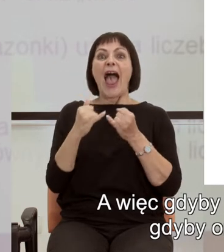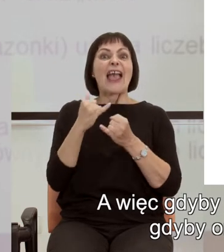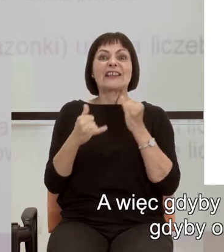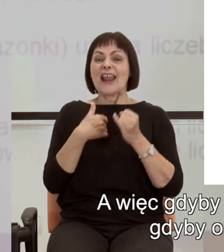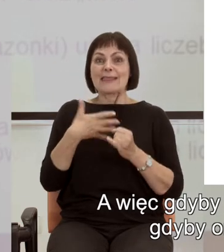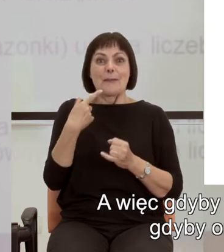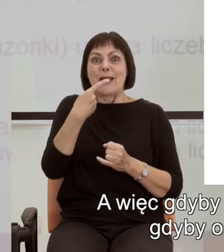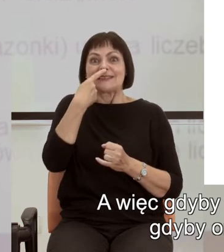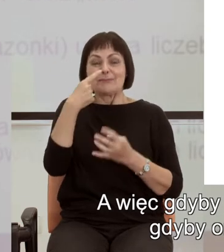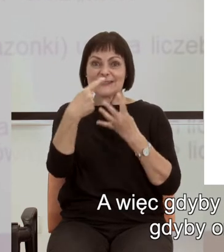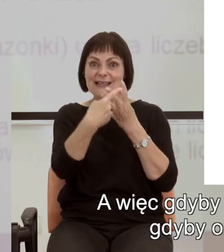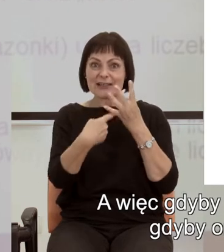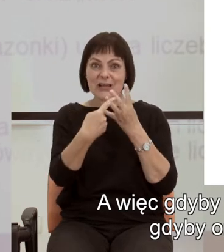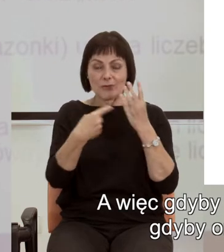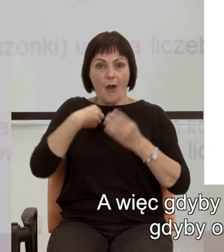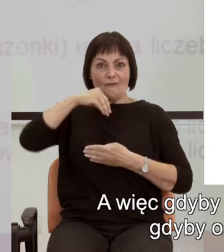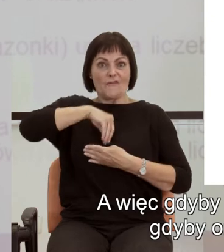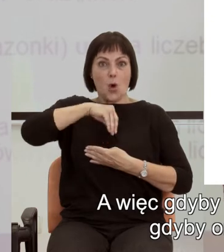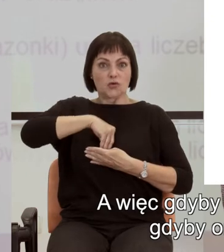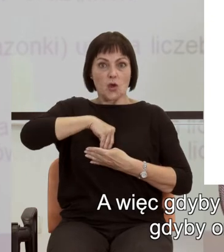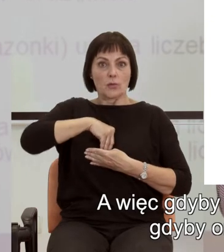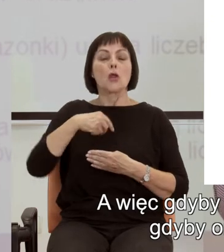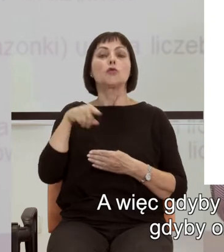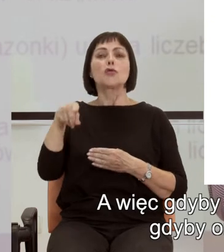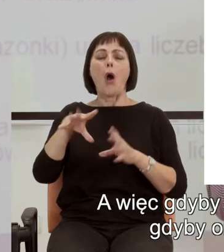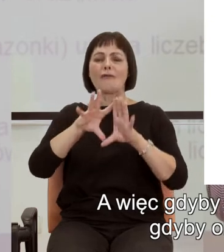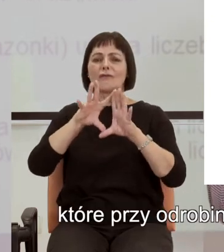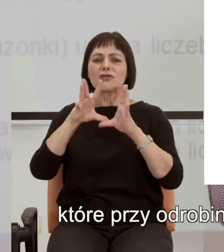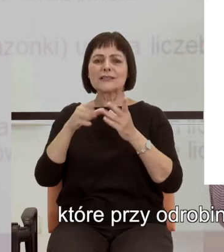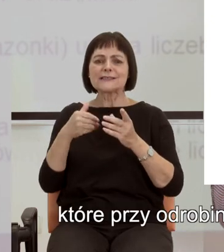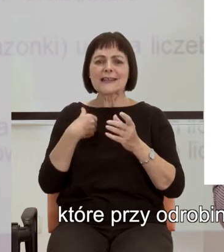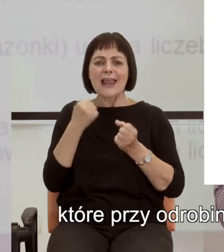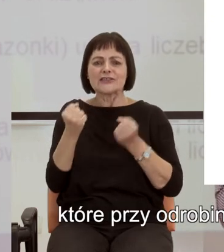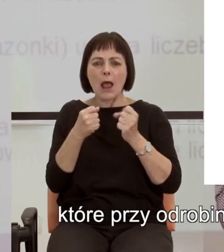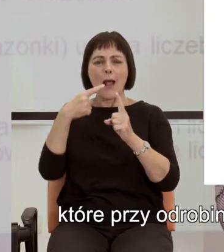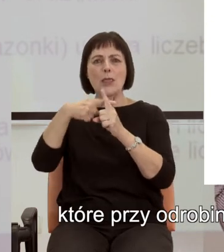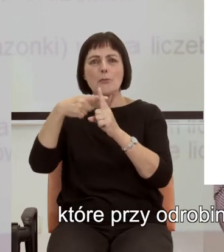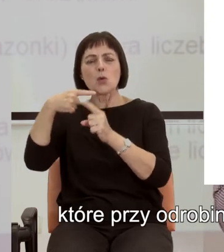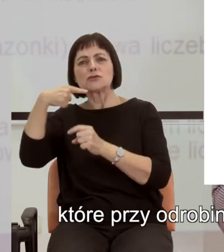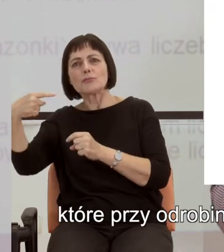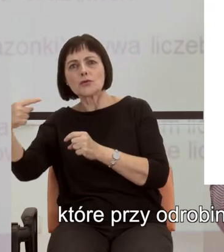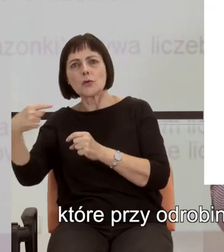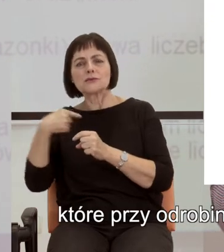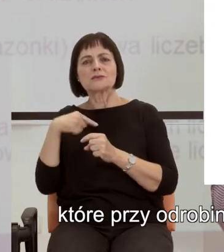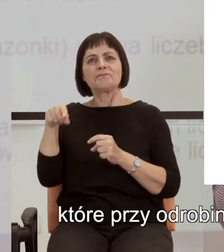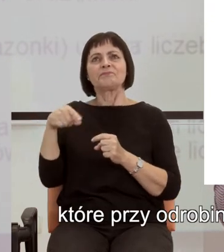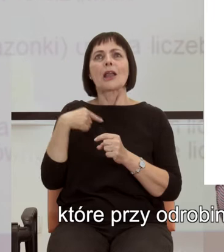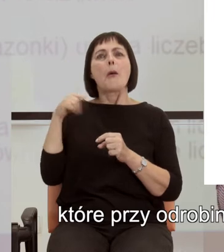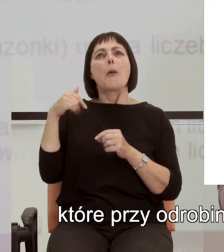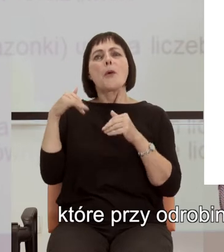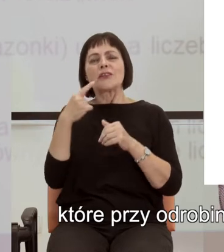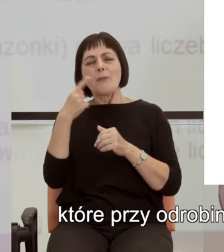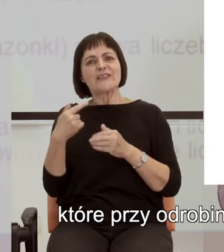liczebności, gdyby on nie był wrodzony, to wszystkie operacje, które przy odrobinie dobrej woli możemy nazwać jako